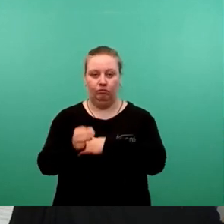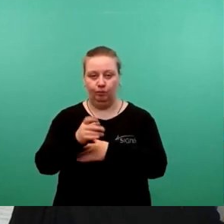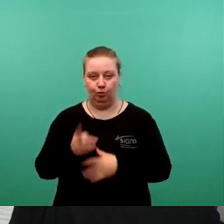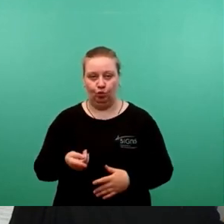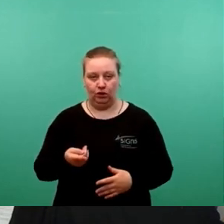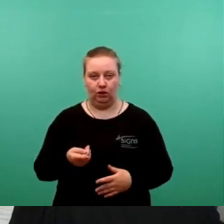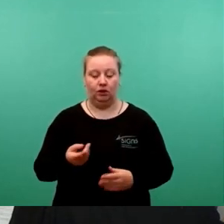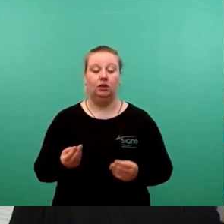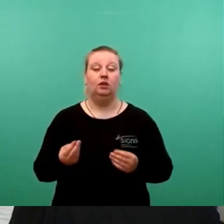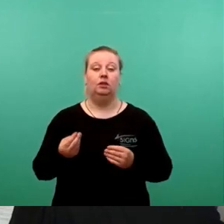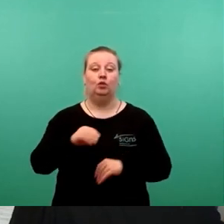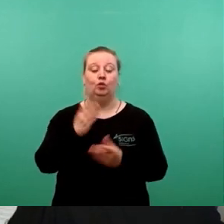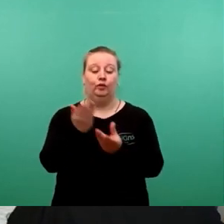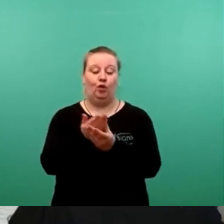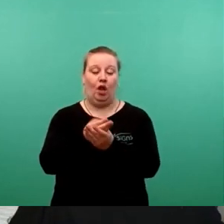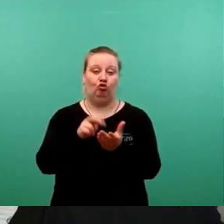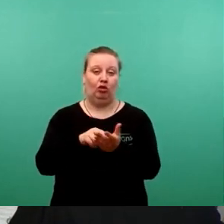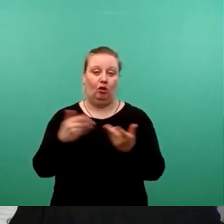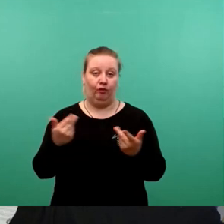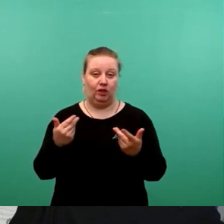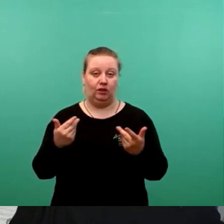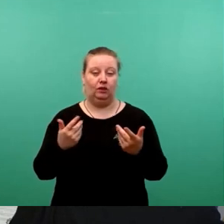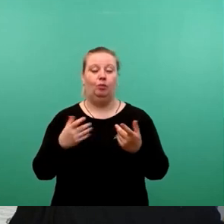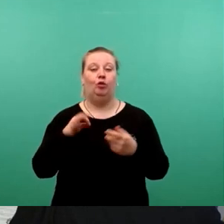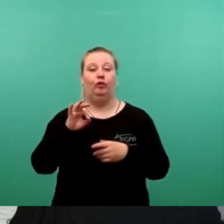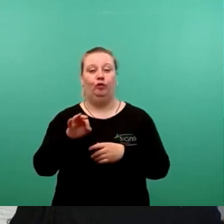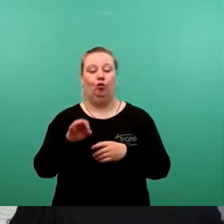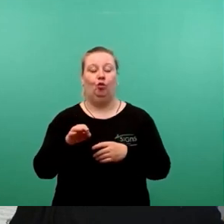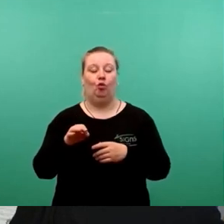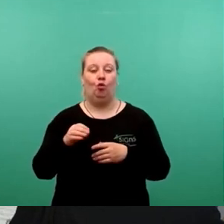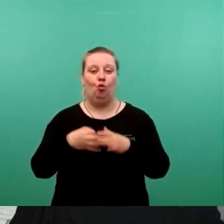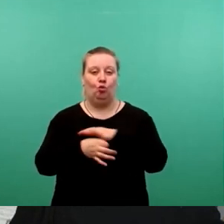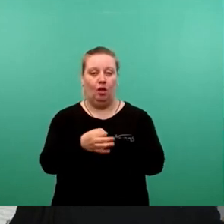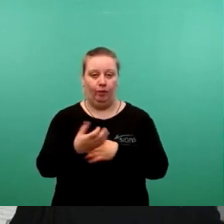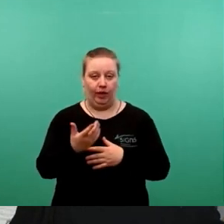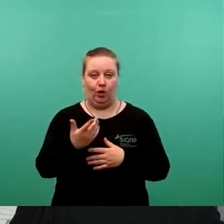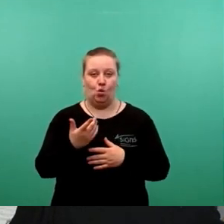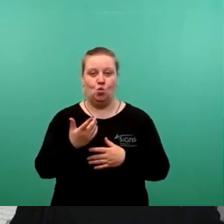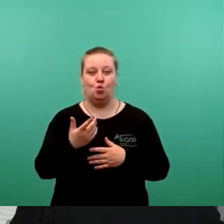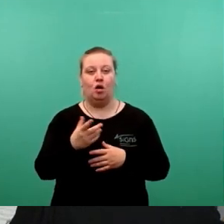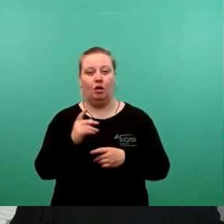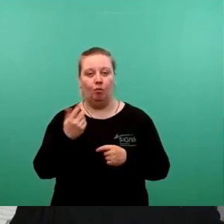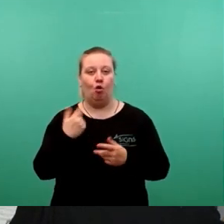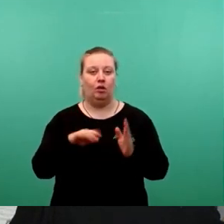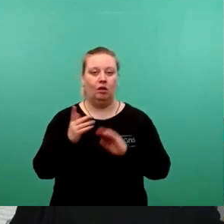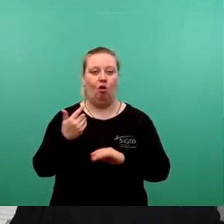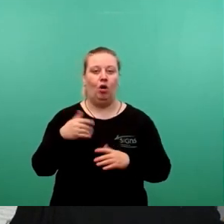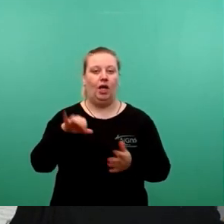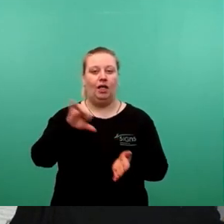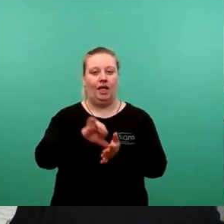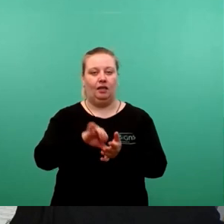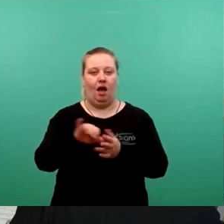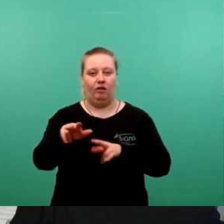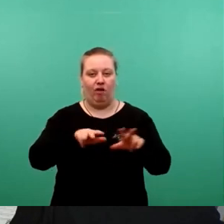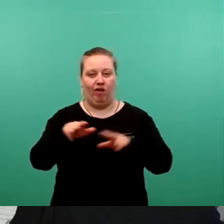Weiter heißt es in der Vorlage, grundsätzlich werden für die Unterbringung der zentralisierbaren Verwaltungsbereiche und der Kernverwaltung mittelfristig drei